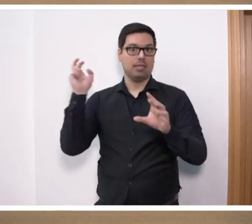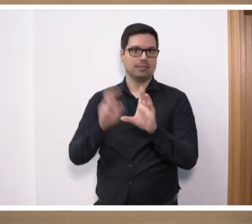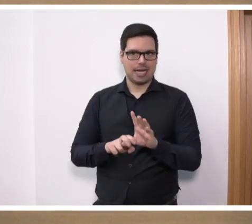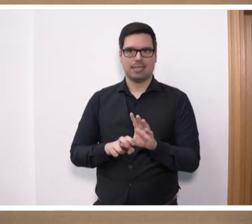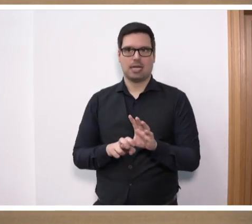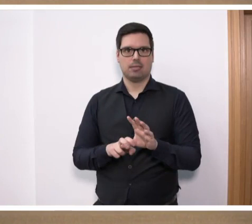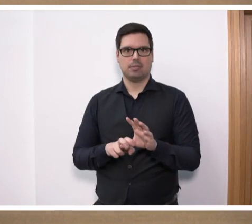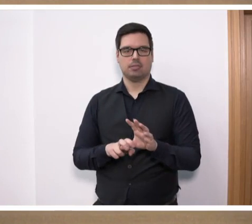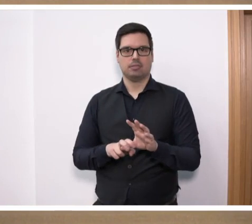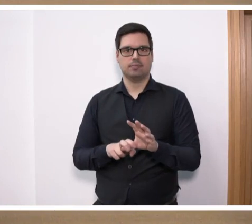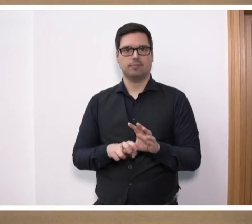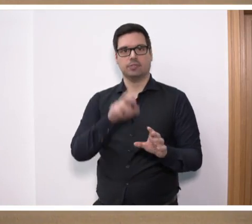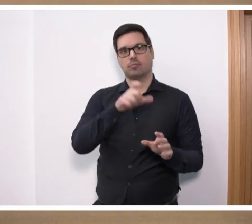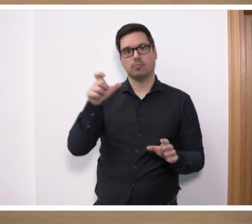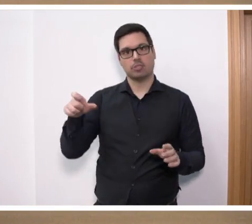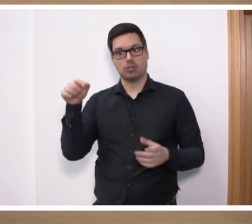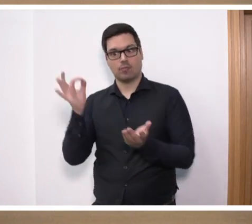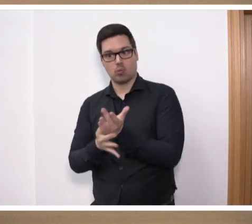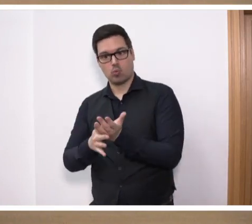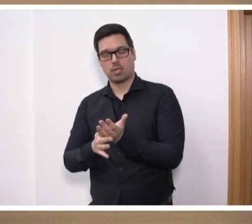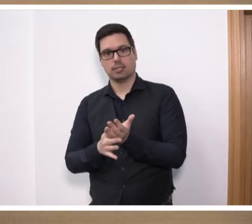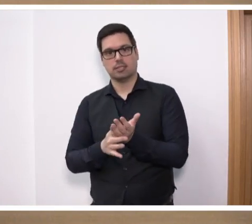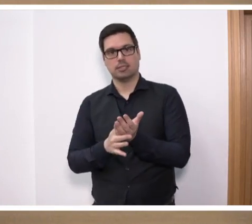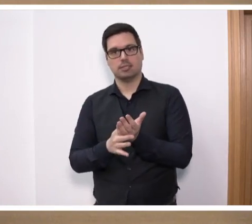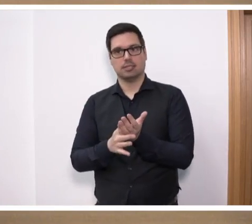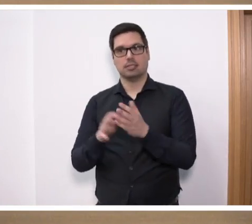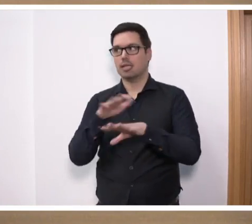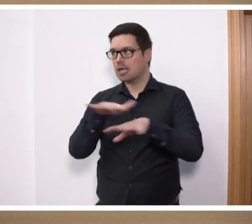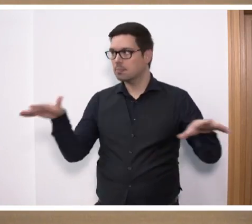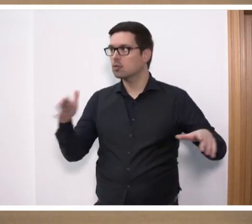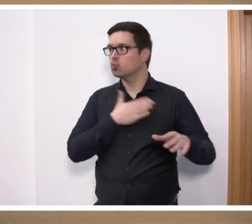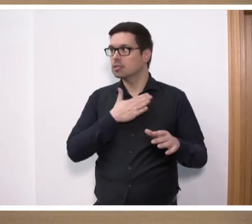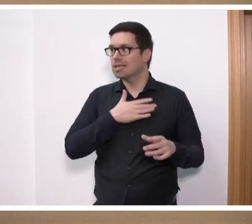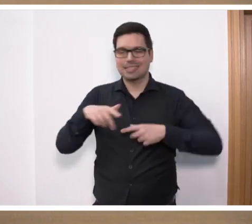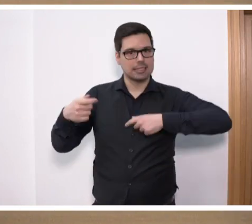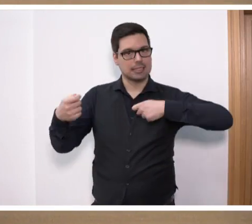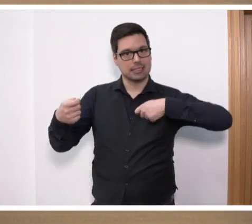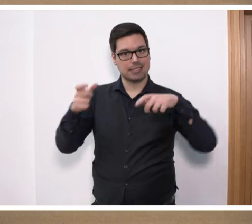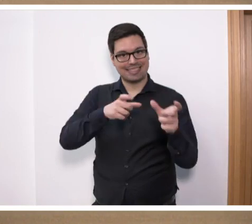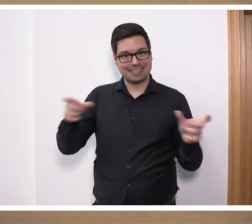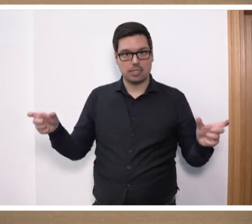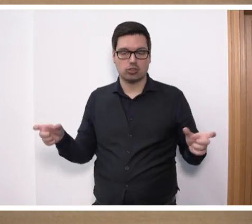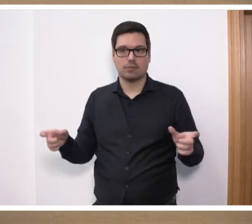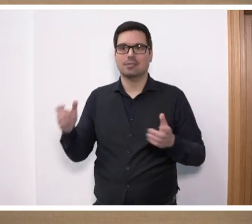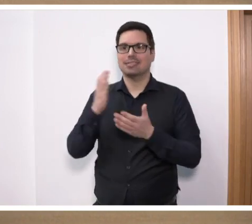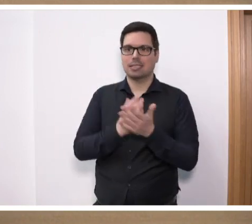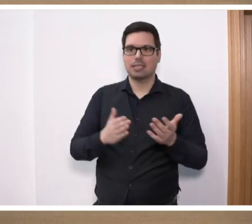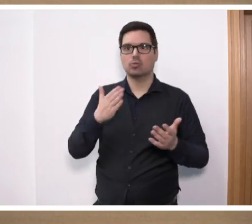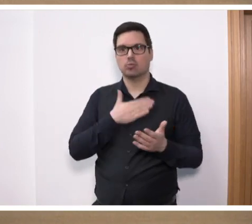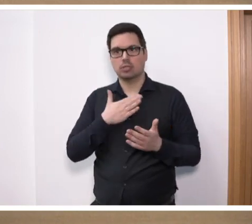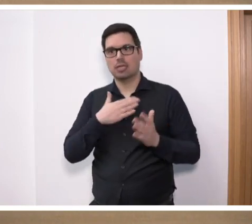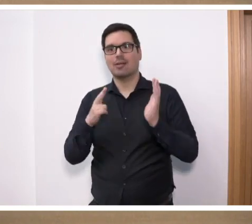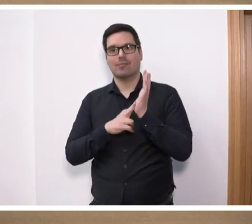der zugewanderten Menschen vor Ort bei uns ein. Ein Einbringen in unsere Gesellschaft, ein Teilen und Achten unserer